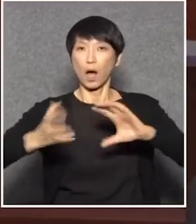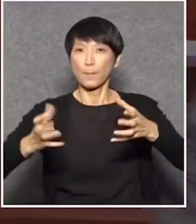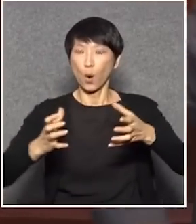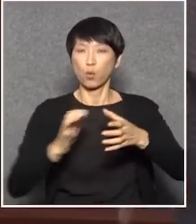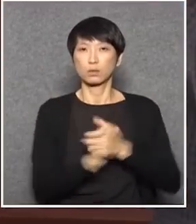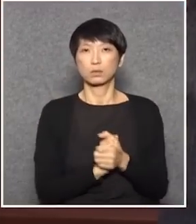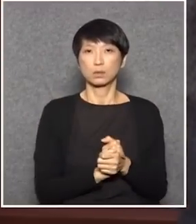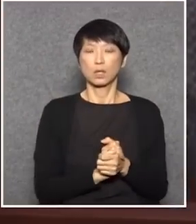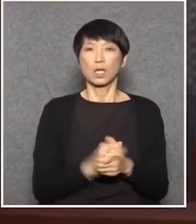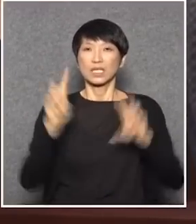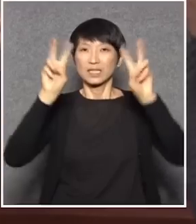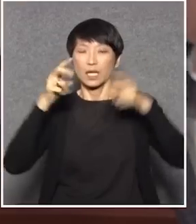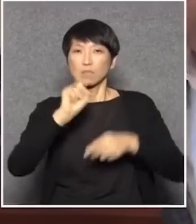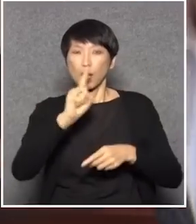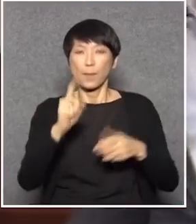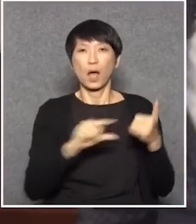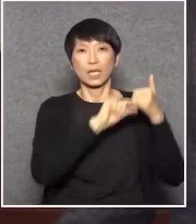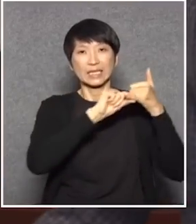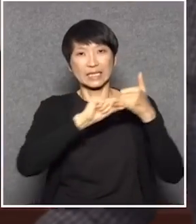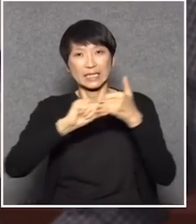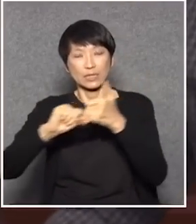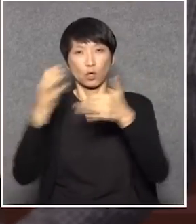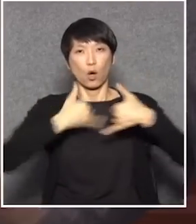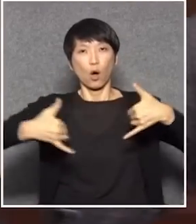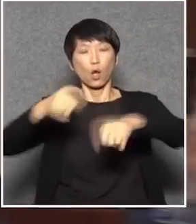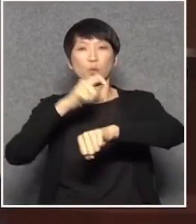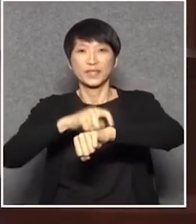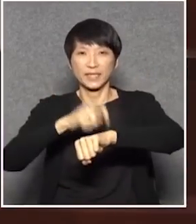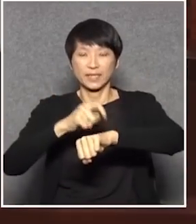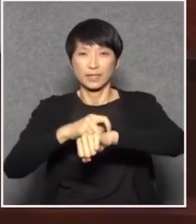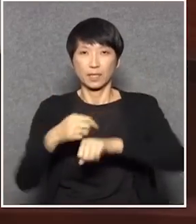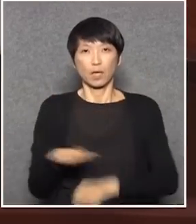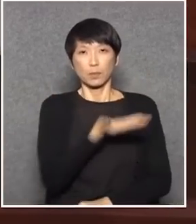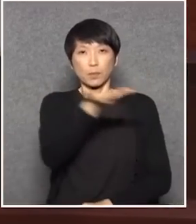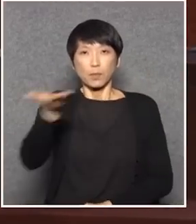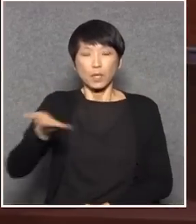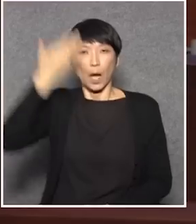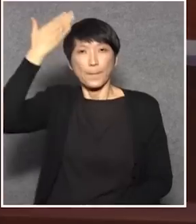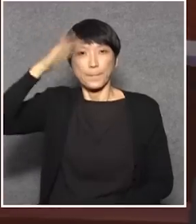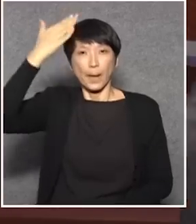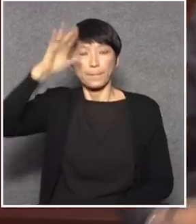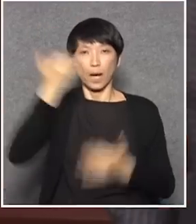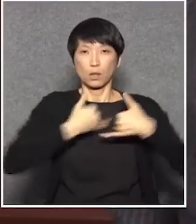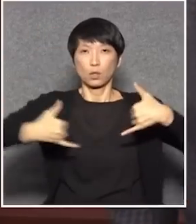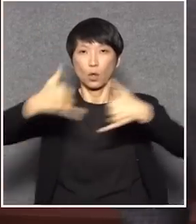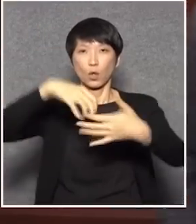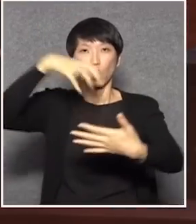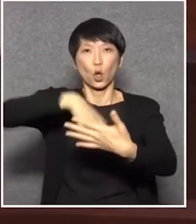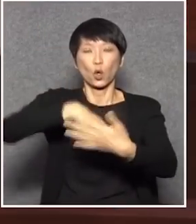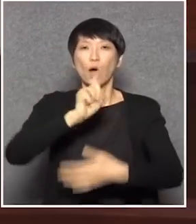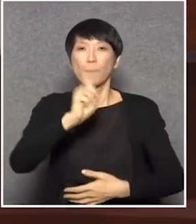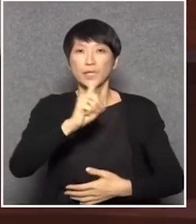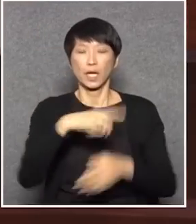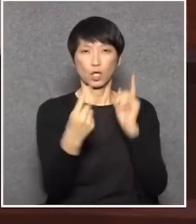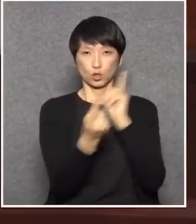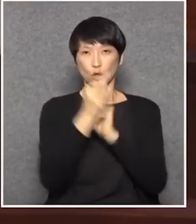布也且只是延長開會的時間是不是?令到大家更加明白那個會議的內容甚至乎對